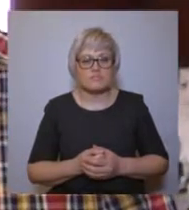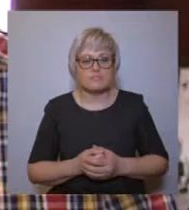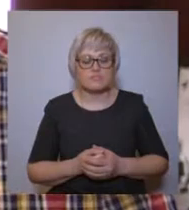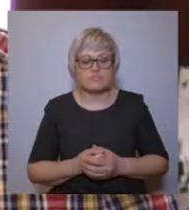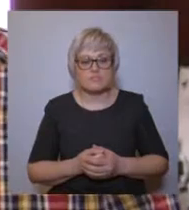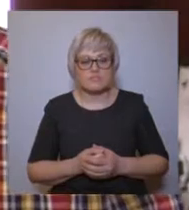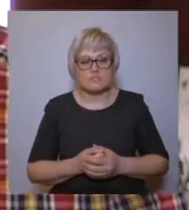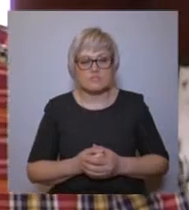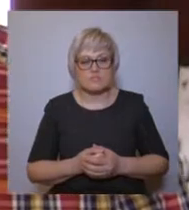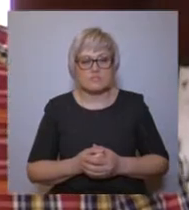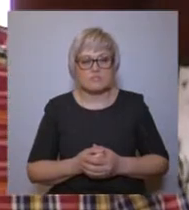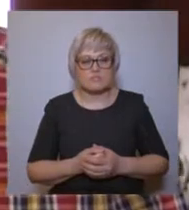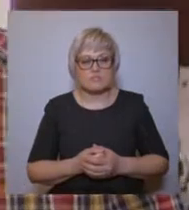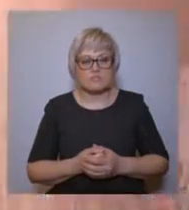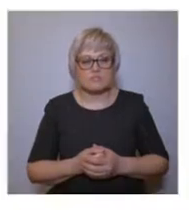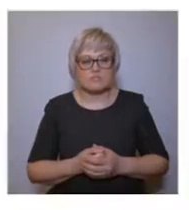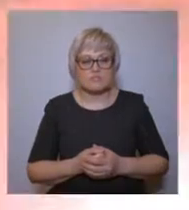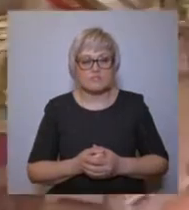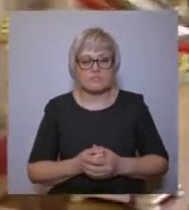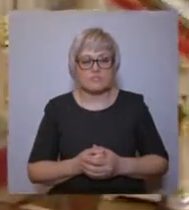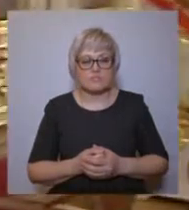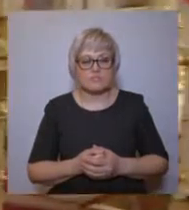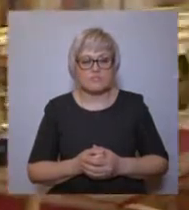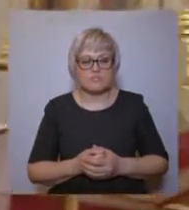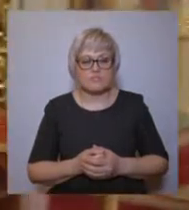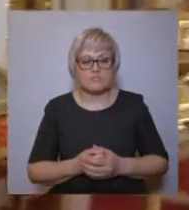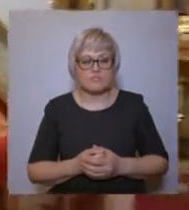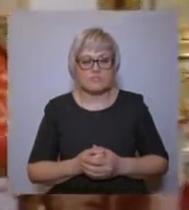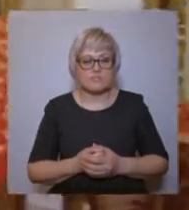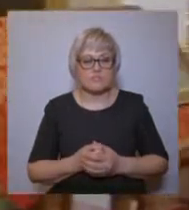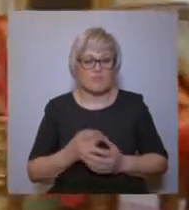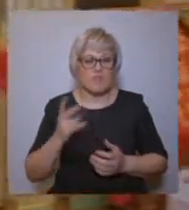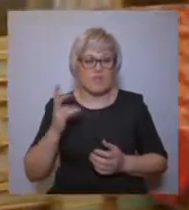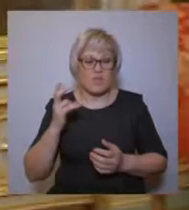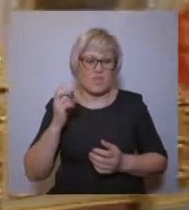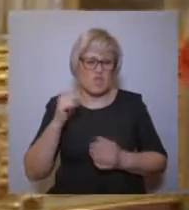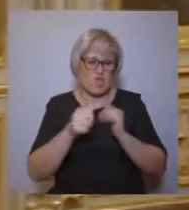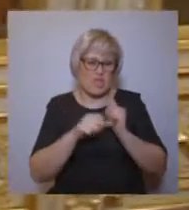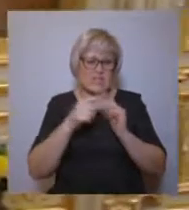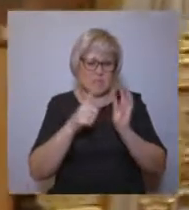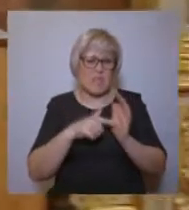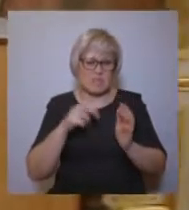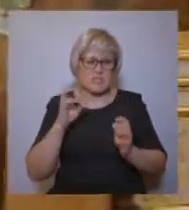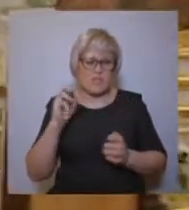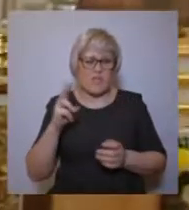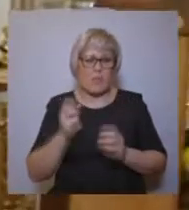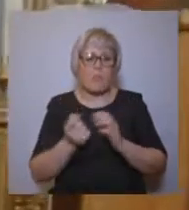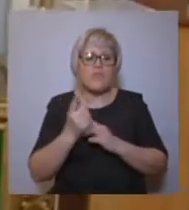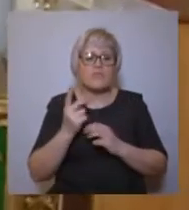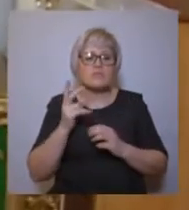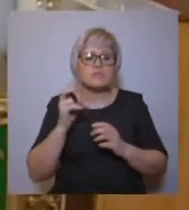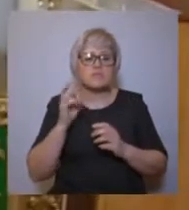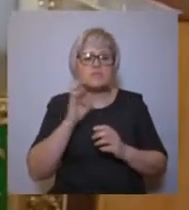были закрыты и духовные школы в Тобольске. На рубеже веков 16 и 17 появился на сибирской земле